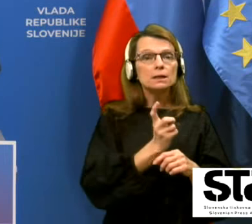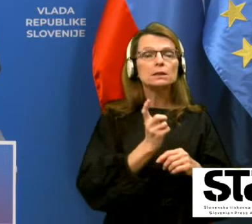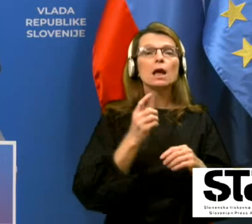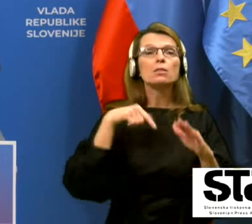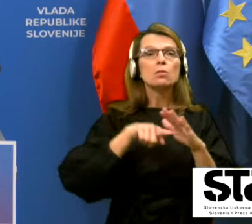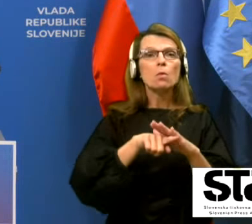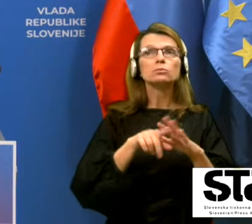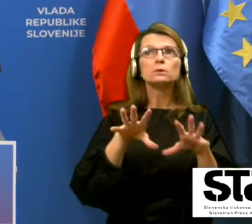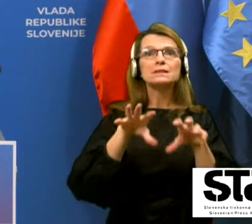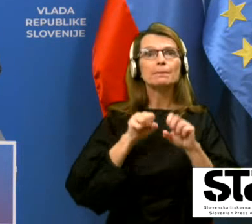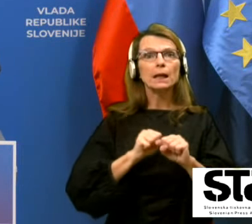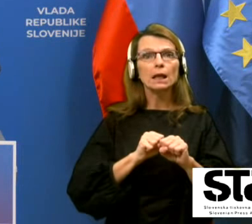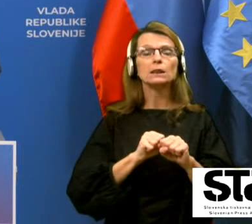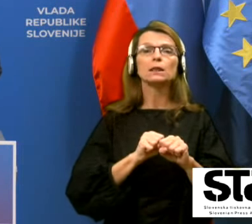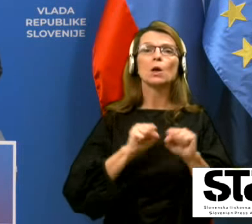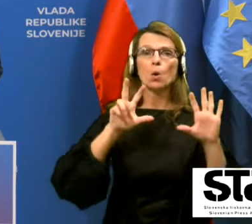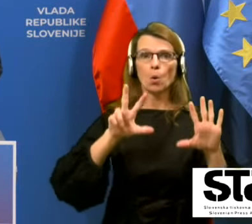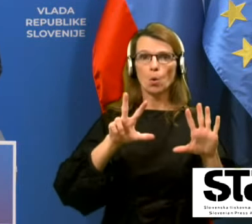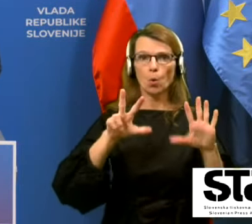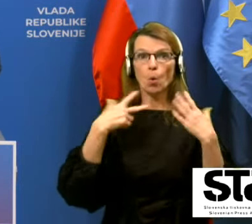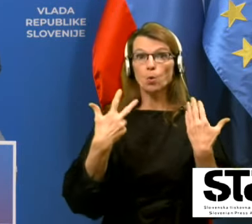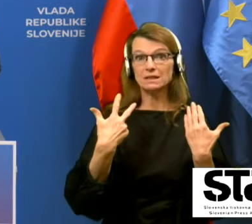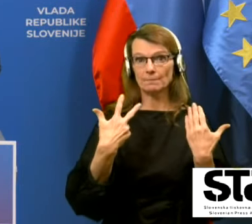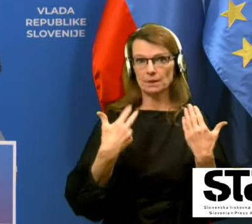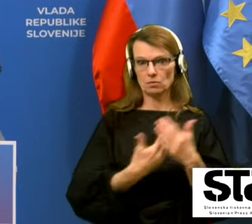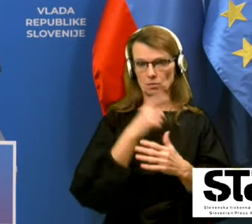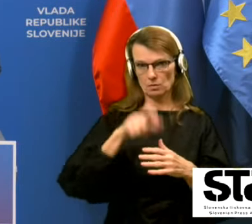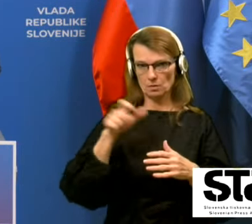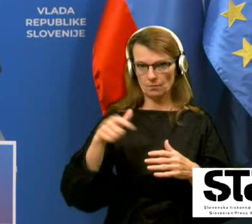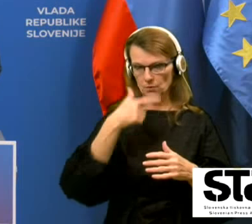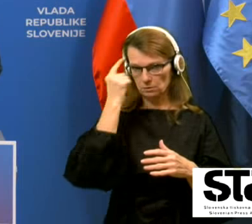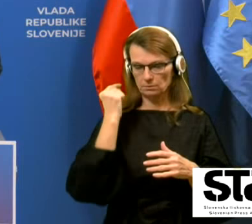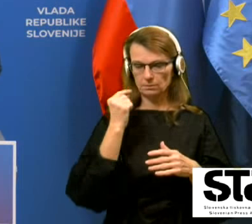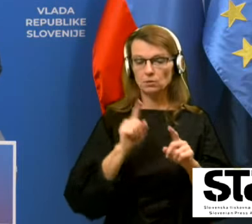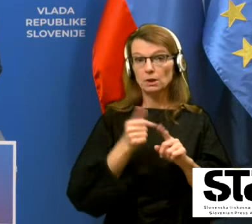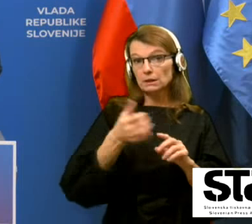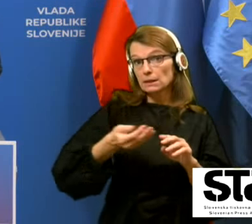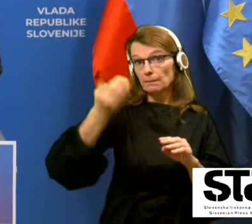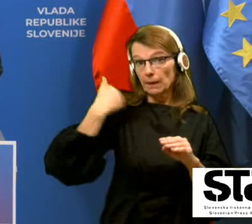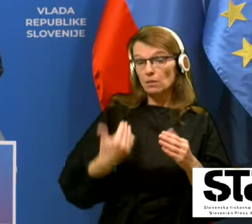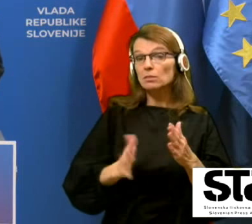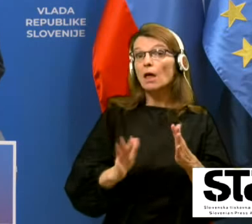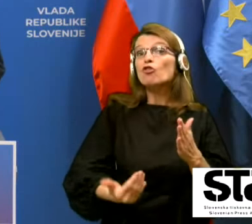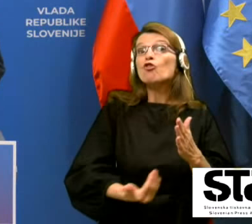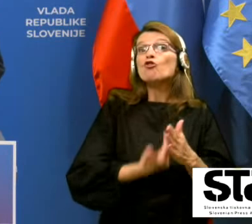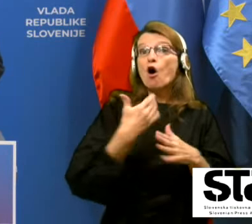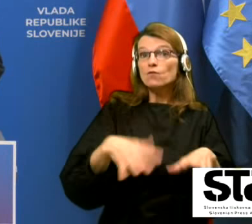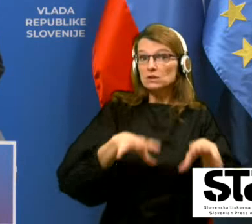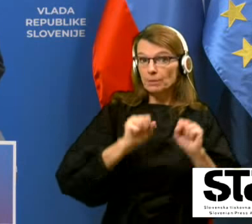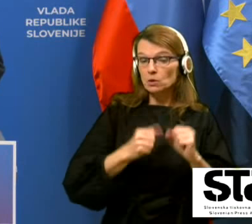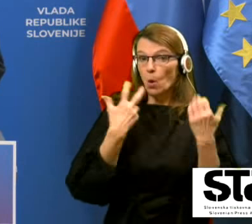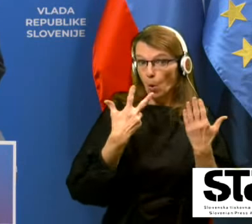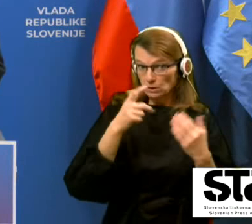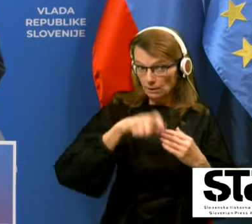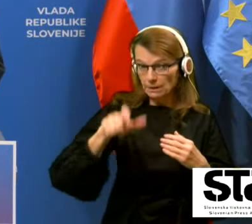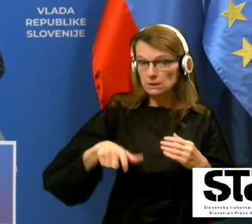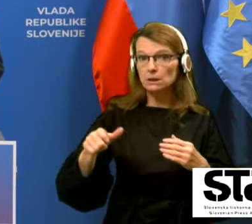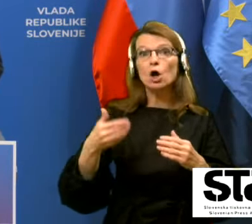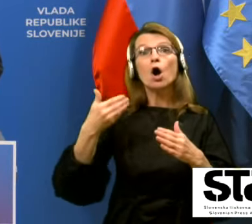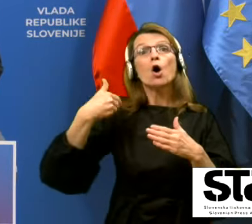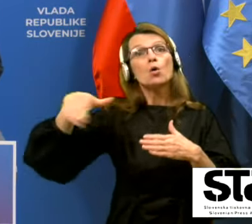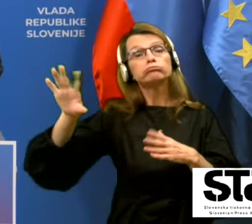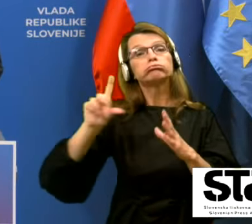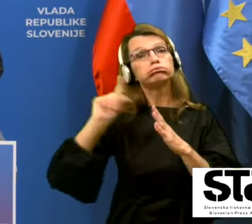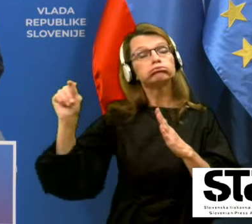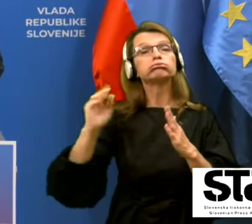bilo skupaj sprejetih 80 novih oseb. Tudi dan predtem je bilo na novo sprejetih 80 oseb, odpušta pa je bilo v